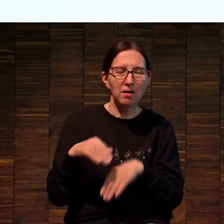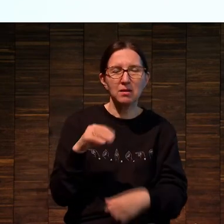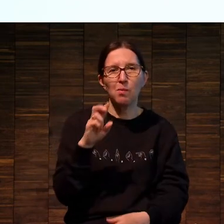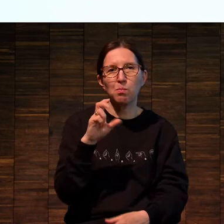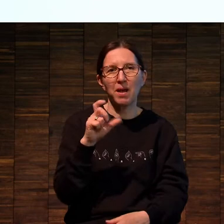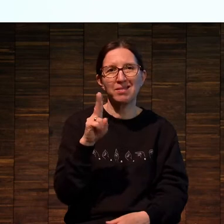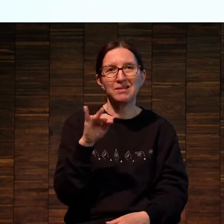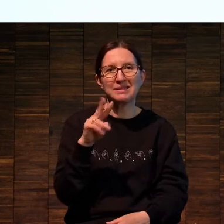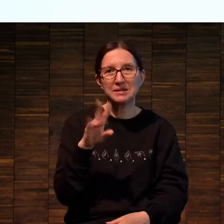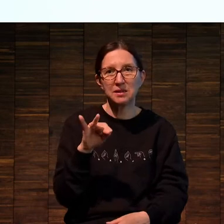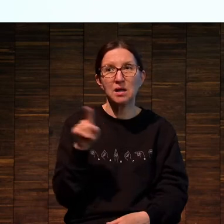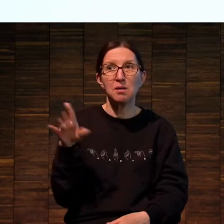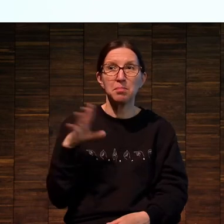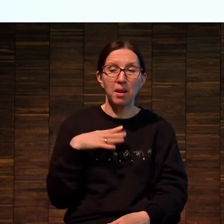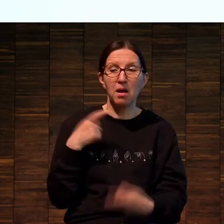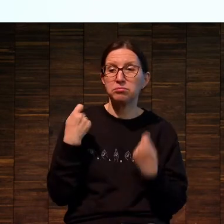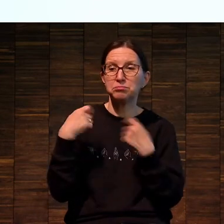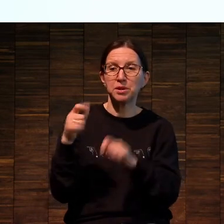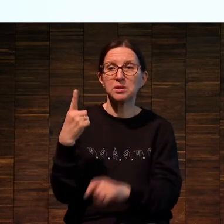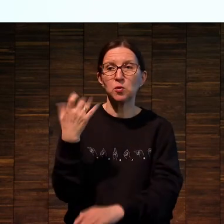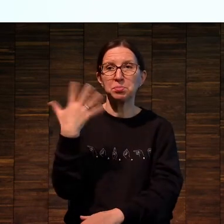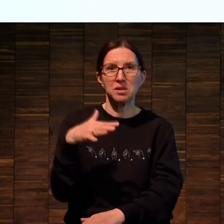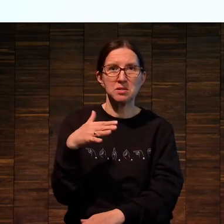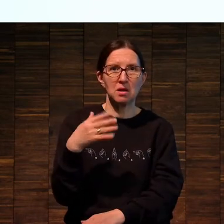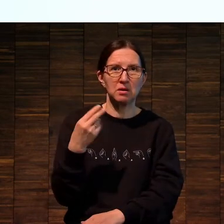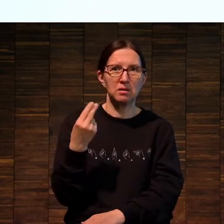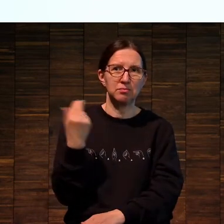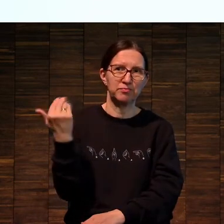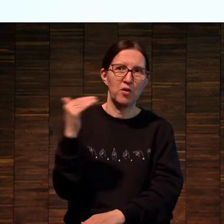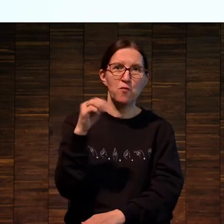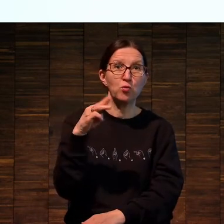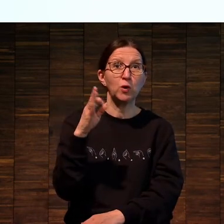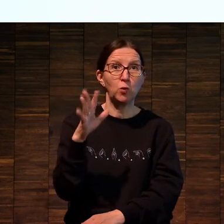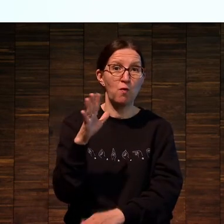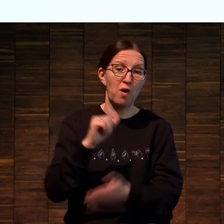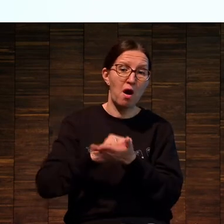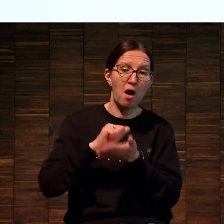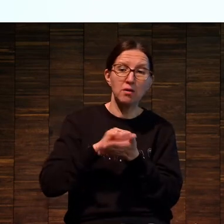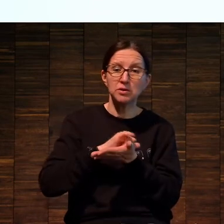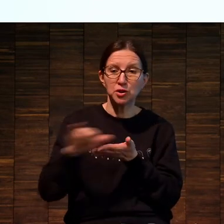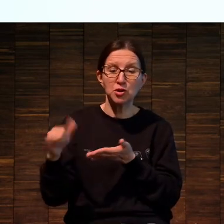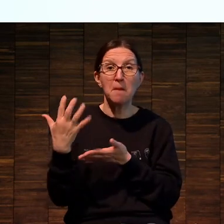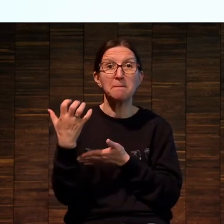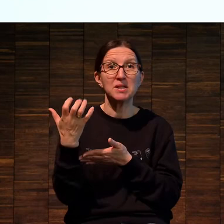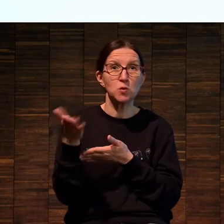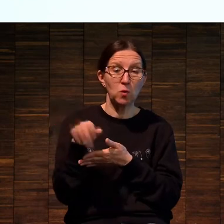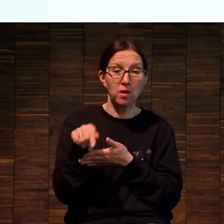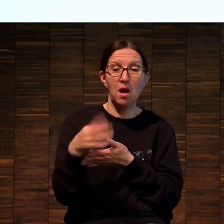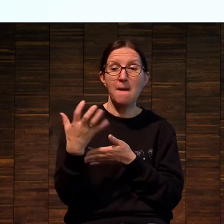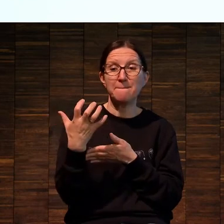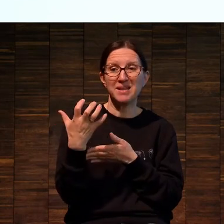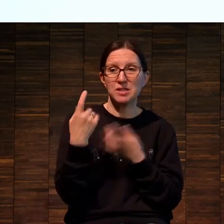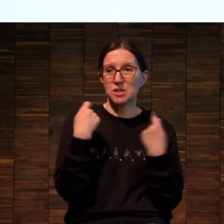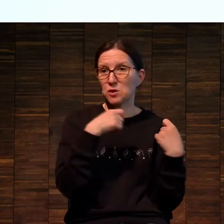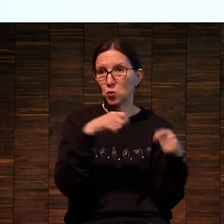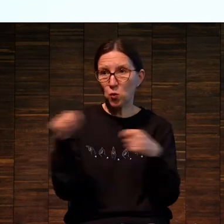прайс была 150 фунтов, когда это все появилось. Тираж был напечатан 500, из этих 500,